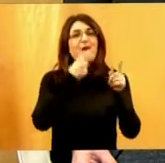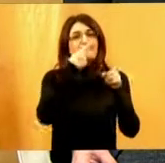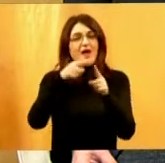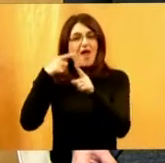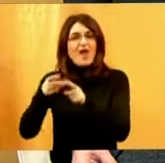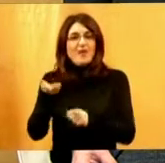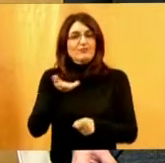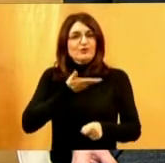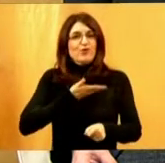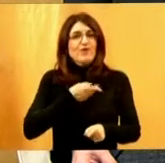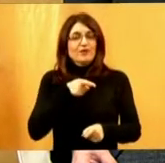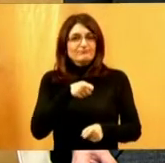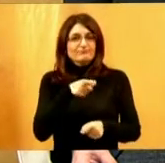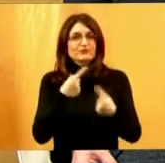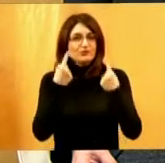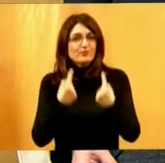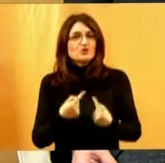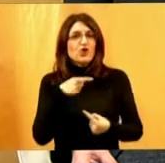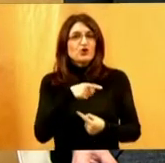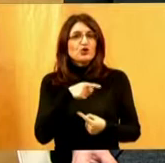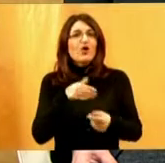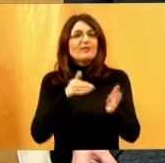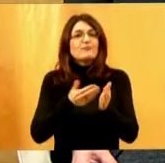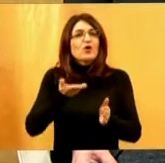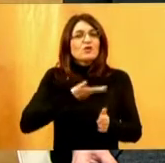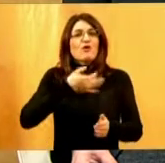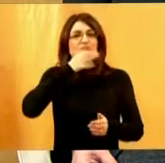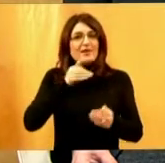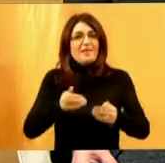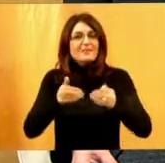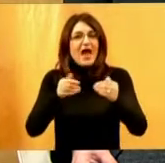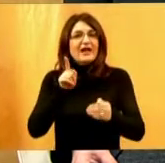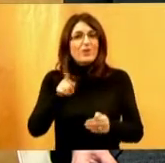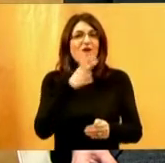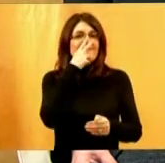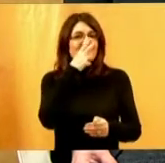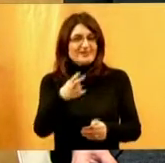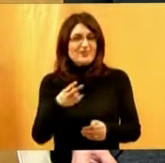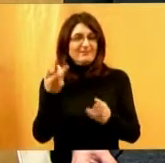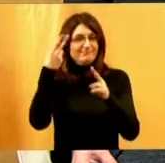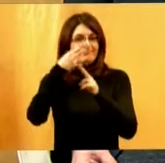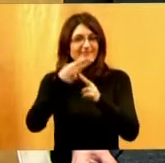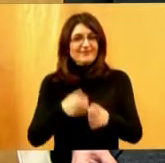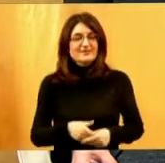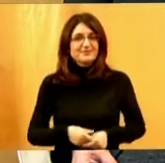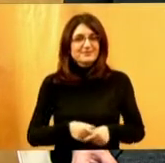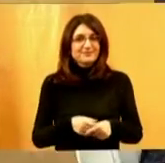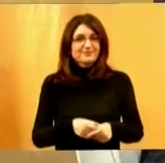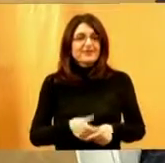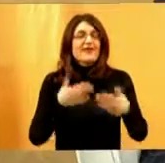postoji i to je nešto u čemu se može postići napredak i u vizualnim medijima. Evo, hvala vam puno,